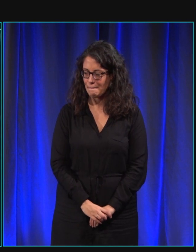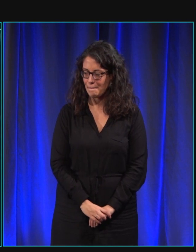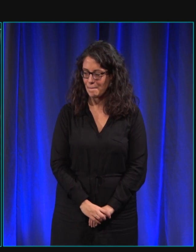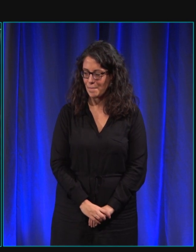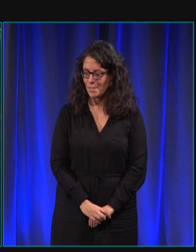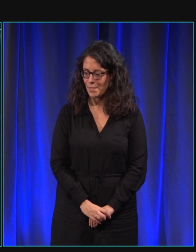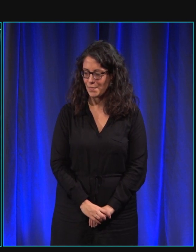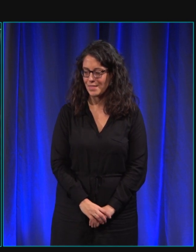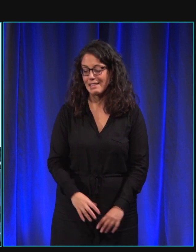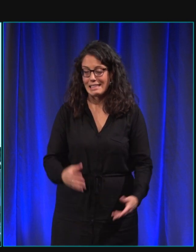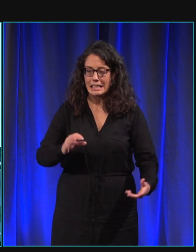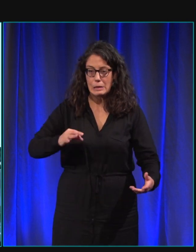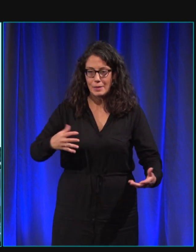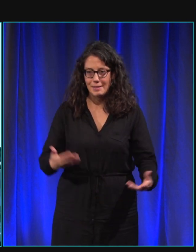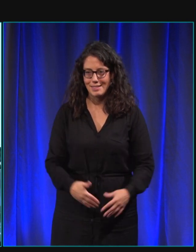Oui.